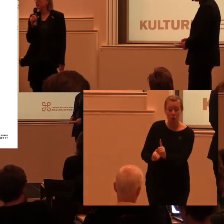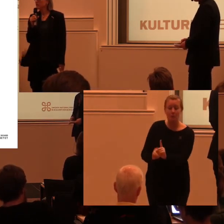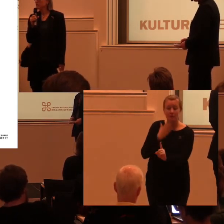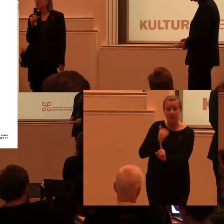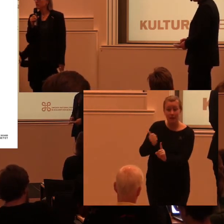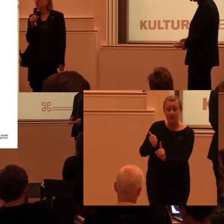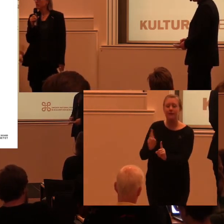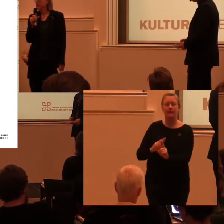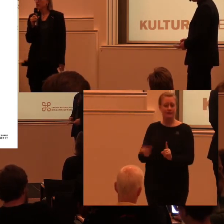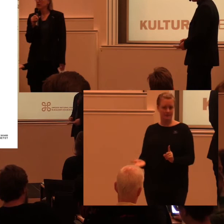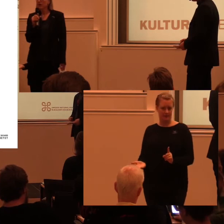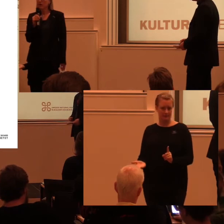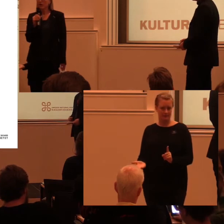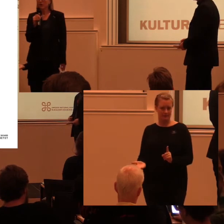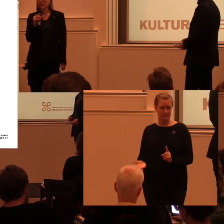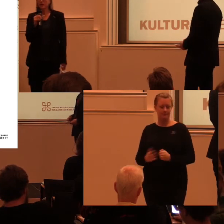förbättring.